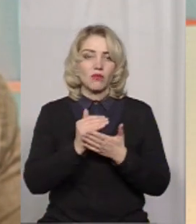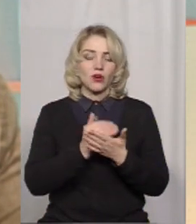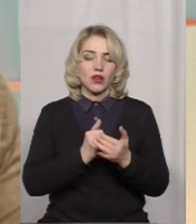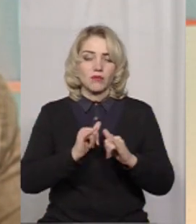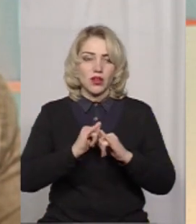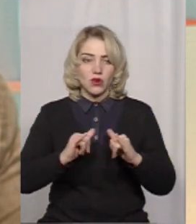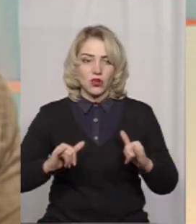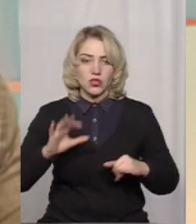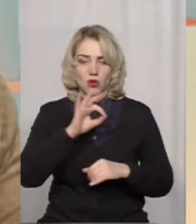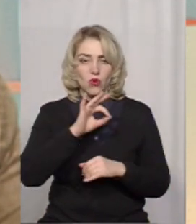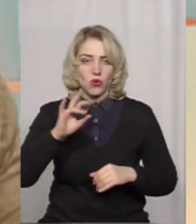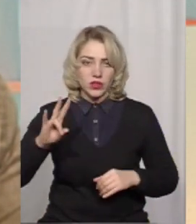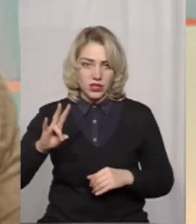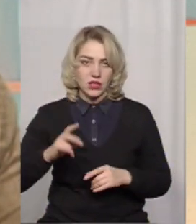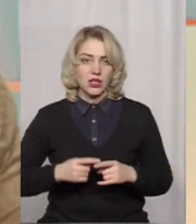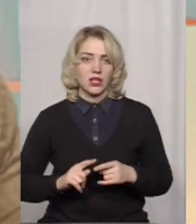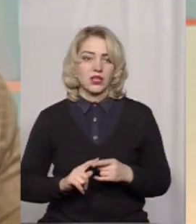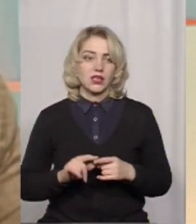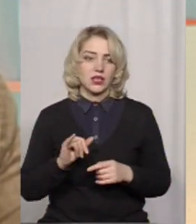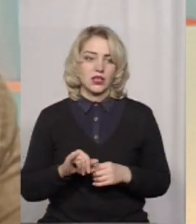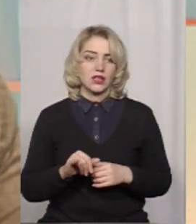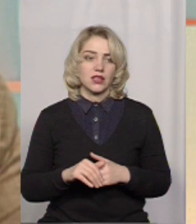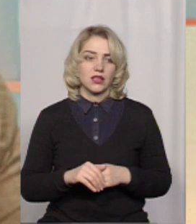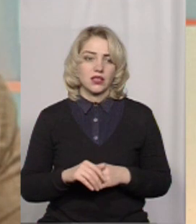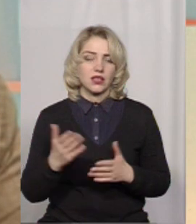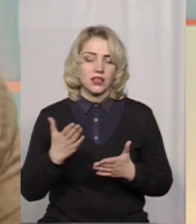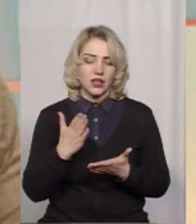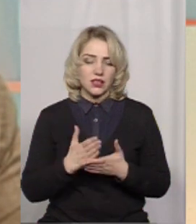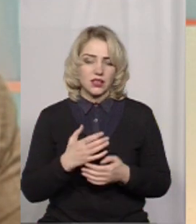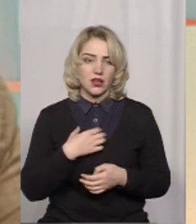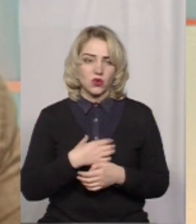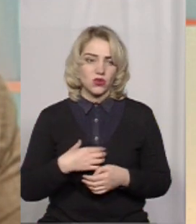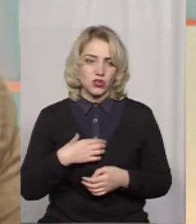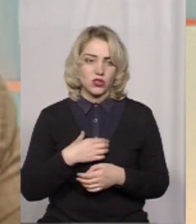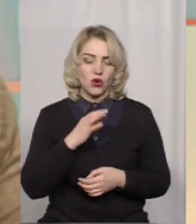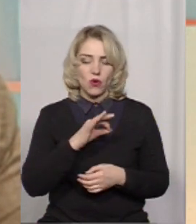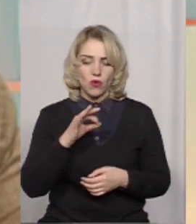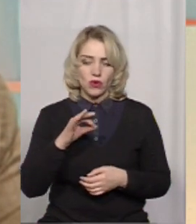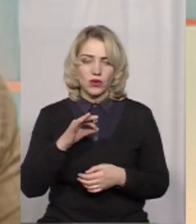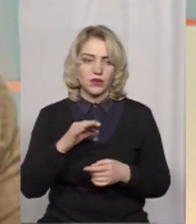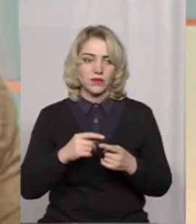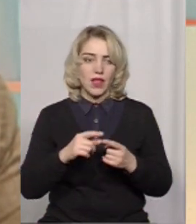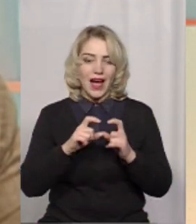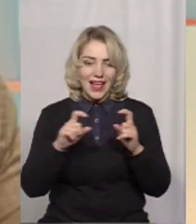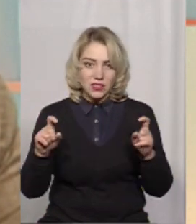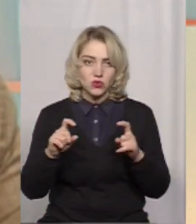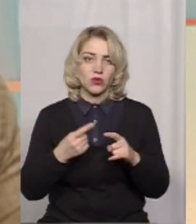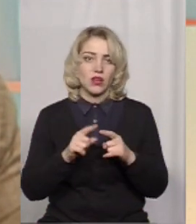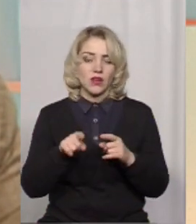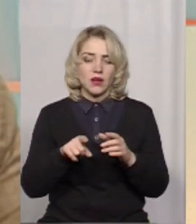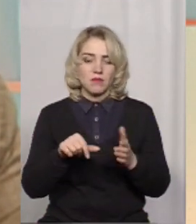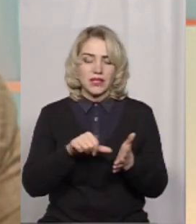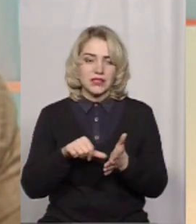розвитку організації об'єднаних націй в Україні, яка є ключовою агенцією ООН з досягнення цілої сталого розвитку. Вони